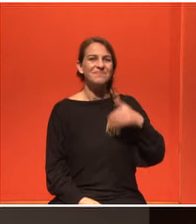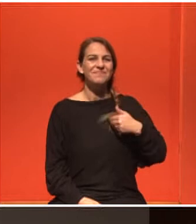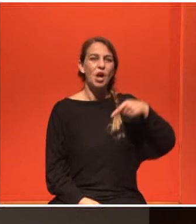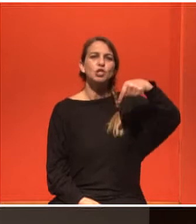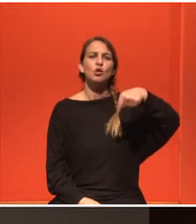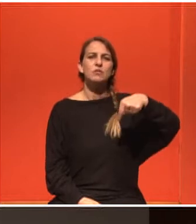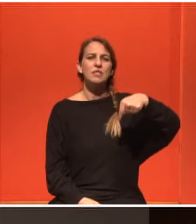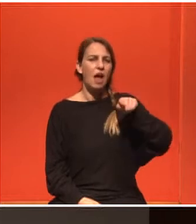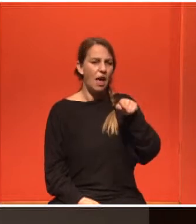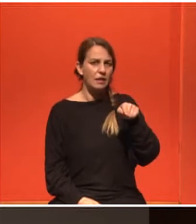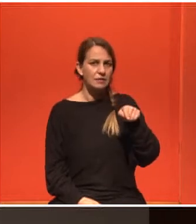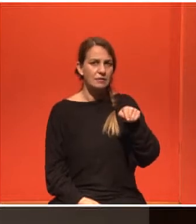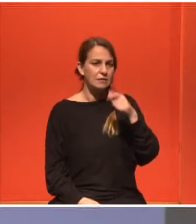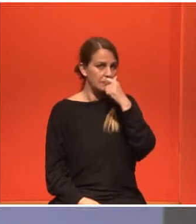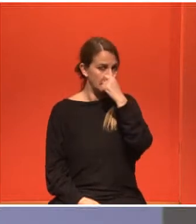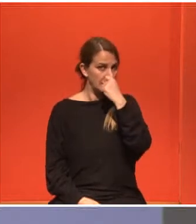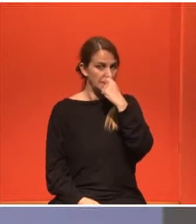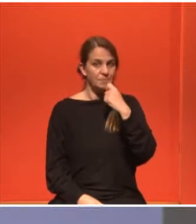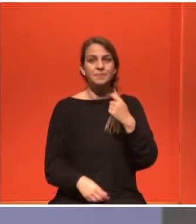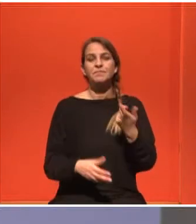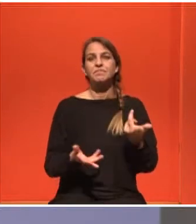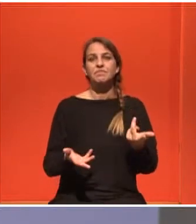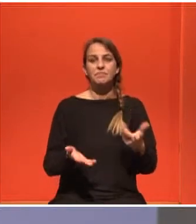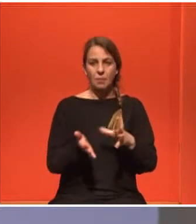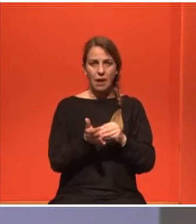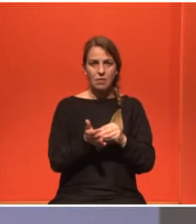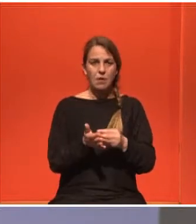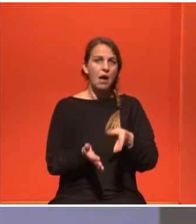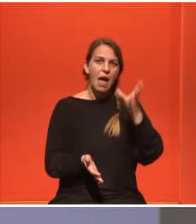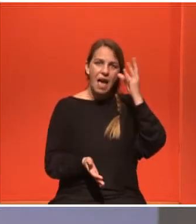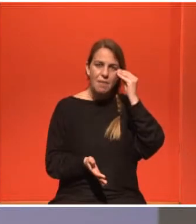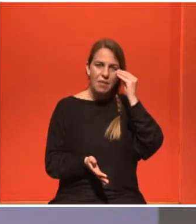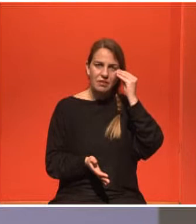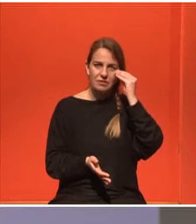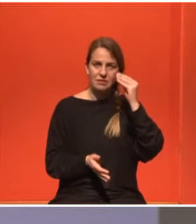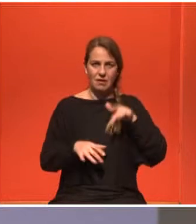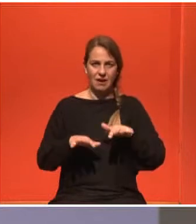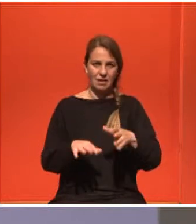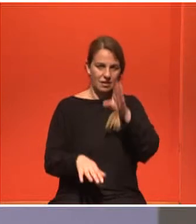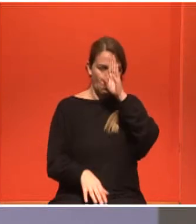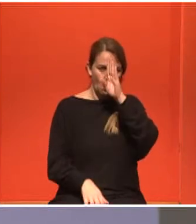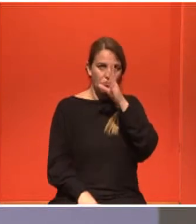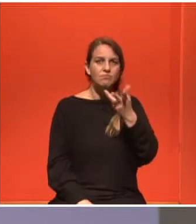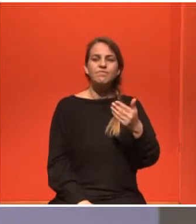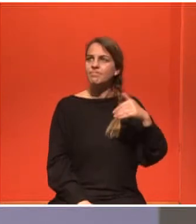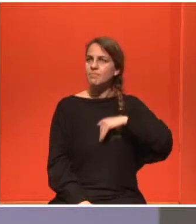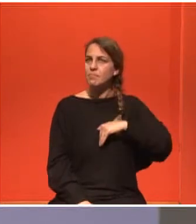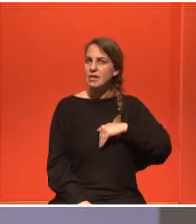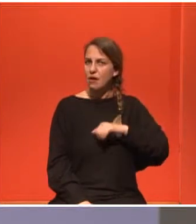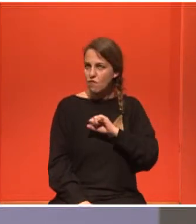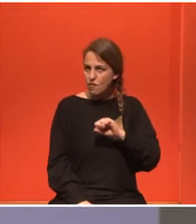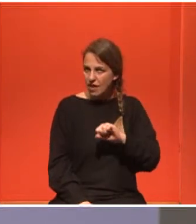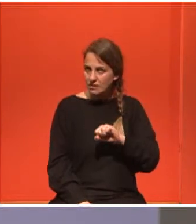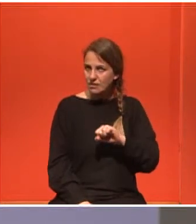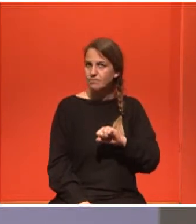φοβήθηκες ότι μπορεί να μην υπάρχει η αίσια εξέλιξη. Υπήρξαν στιγμές που φοβήθηκα φυσικά.